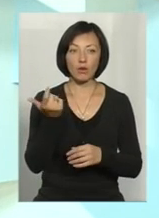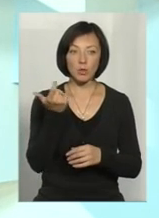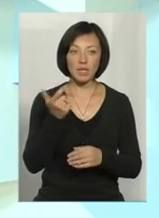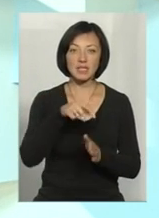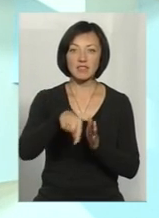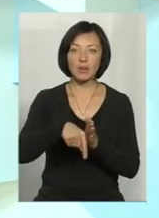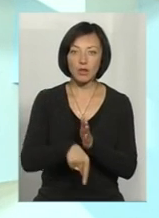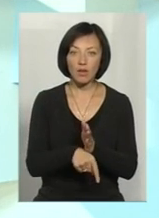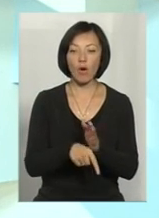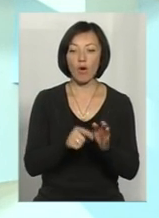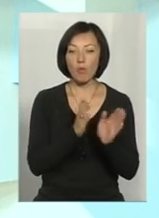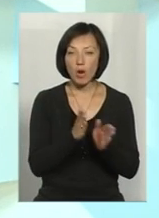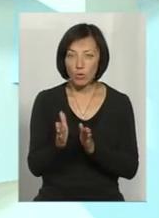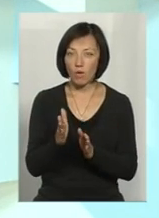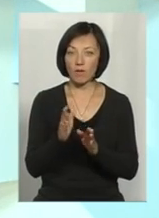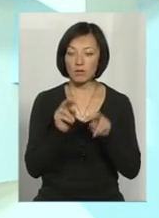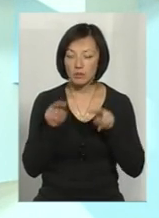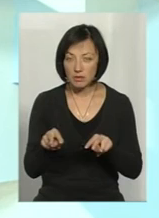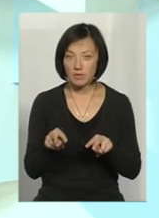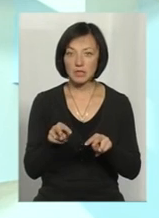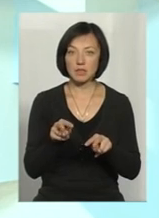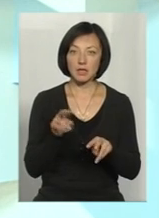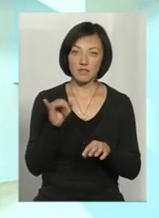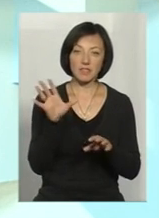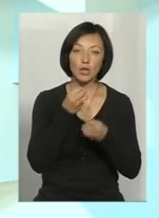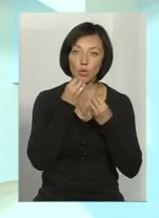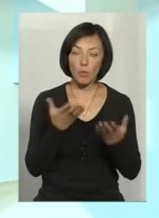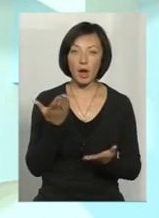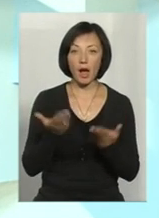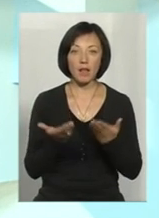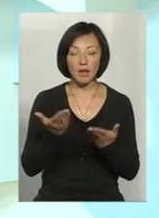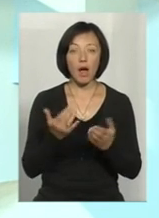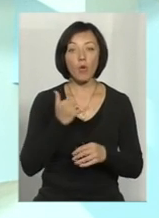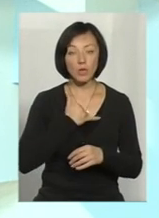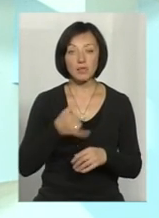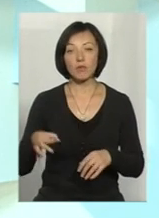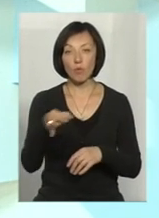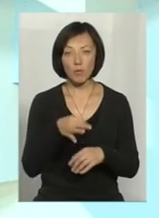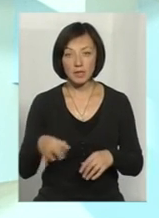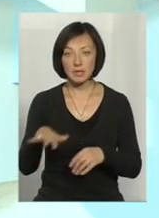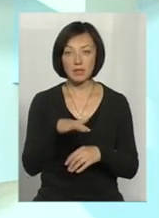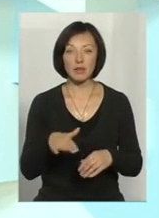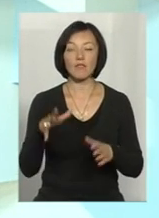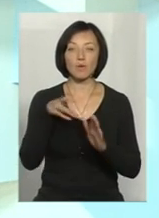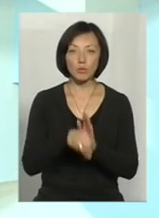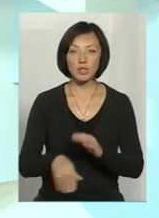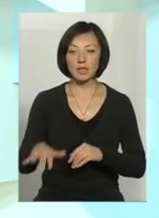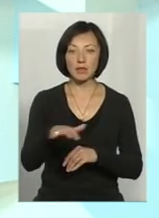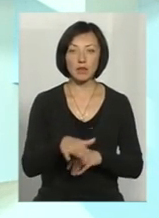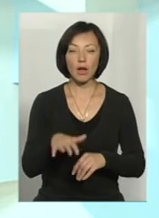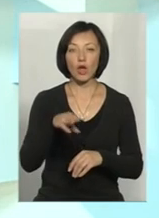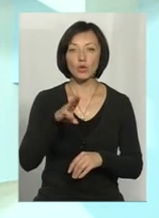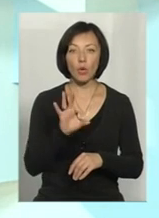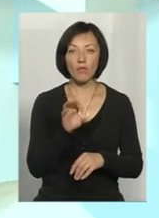упорядкована, за неї слідкують. І знаю, як правило, все добре. Але в нас на території області, і в тому числі на території НПП